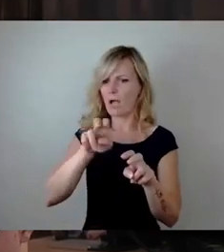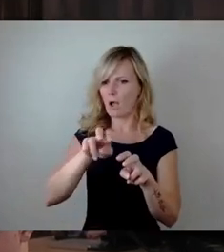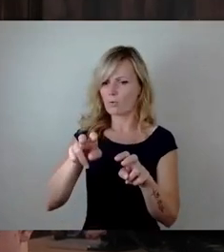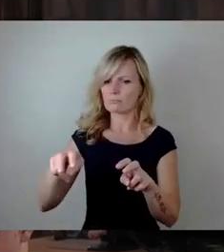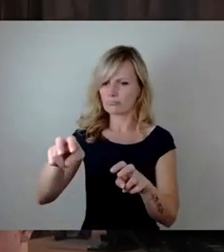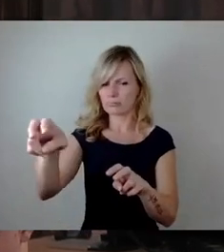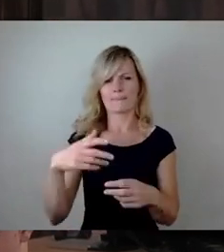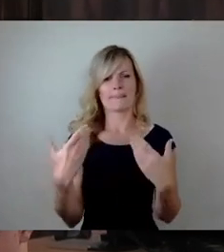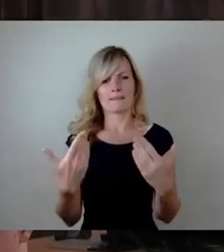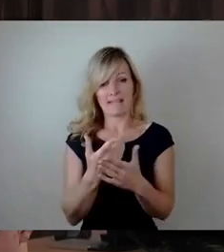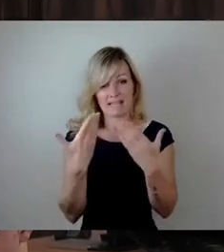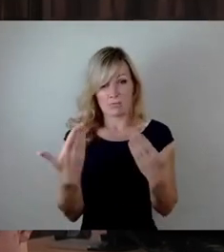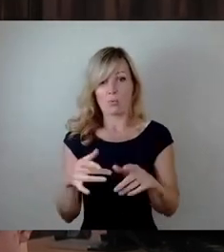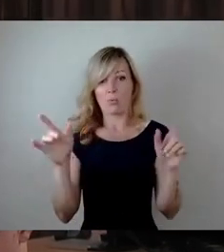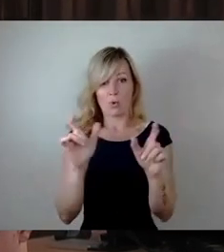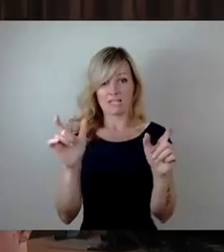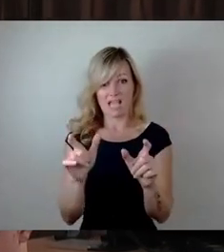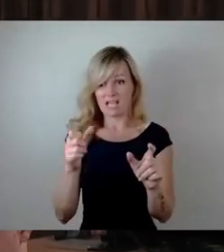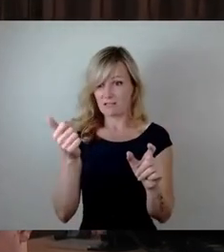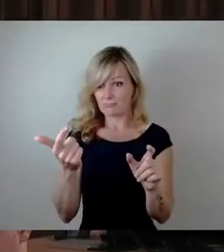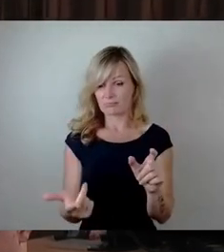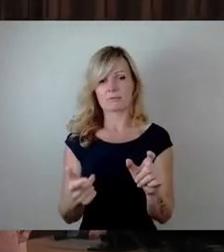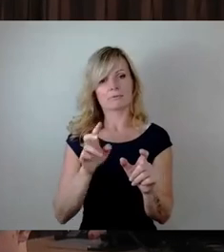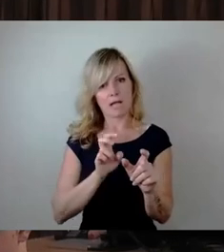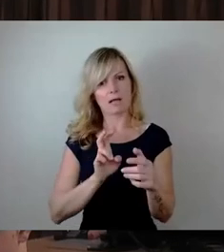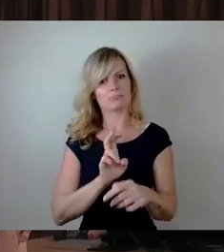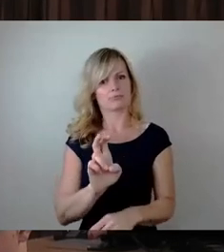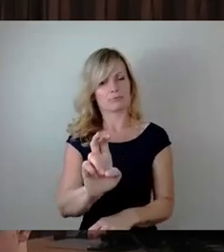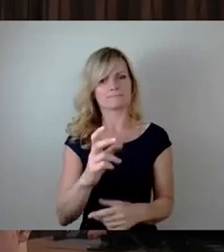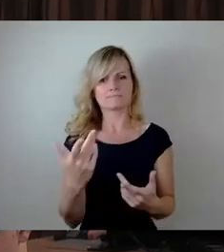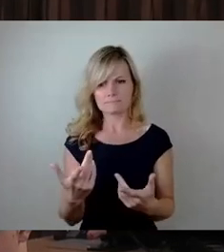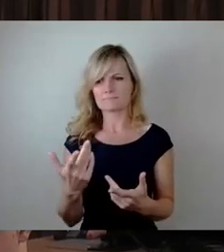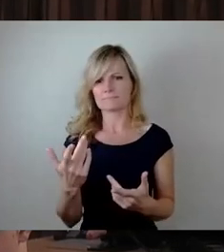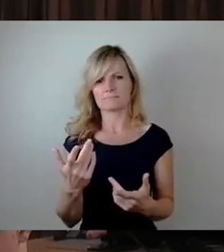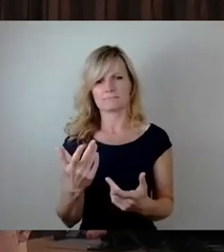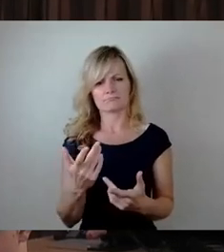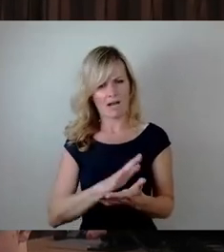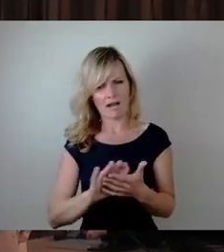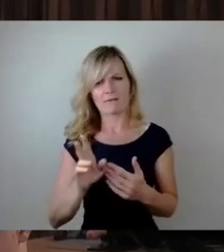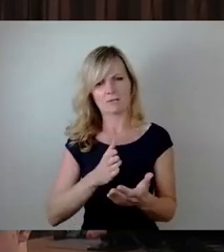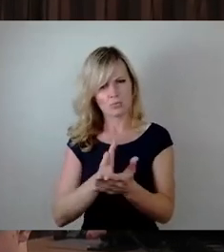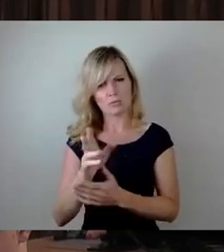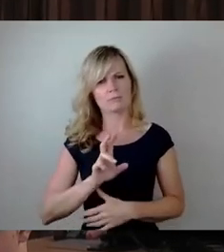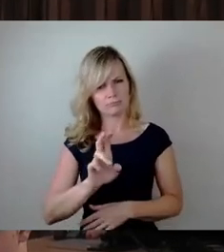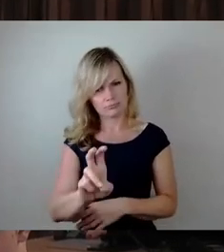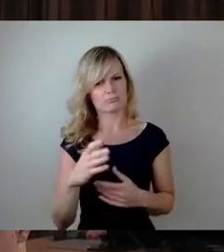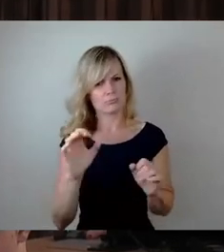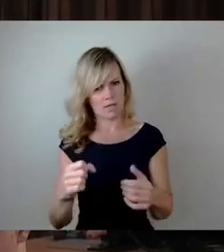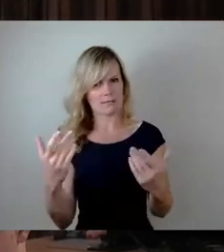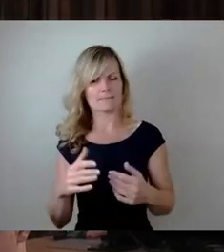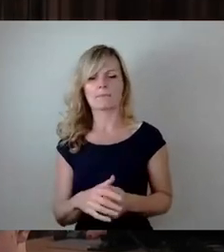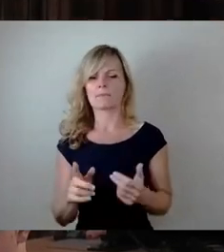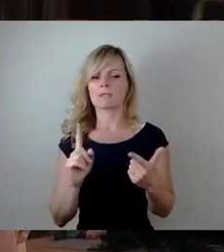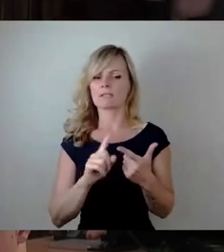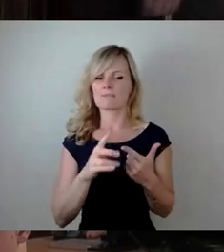dem entsprechenden Personendurchfluss dort durchfahren zu lassen. Und die zweite Frage ist, ist es so, dass in dem